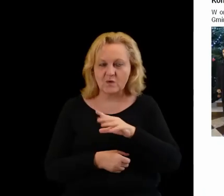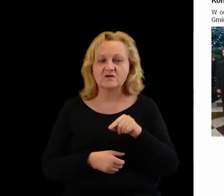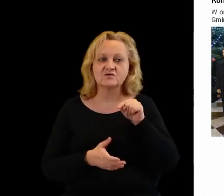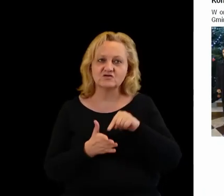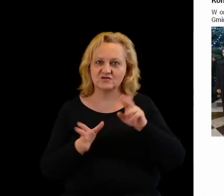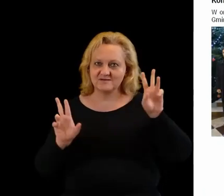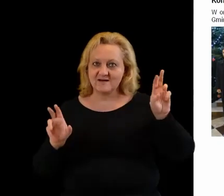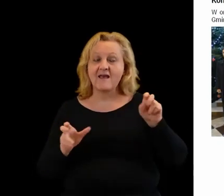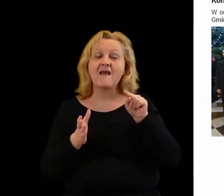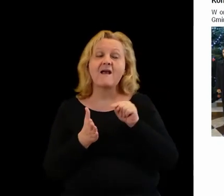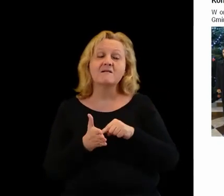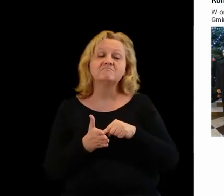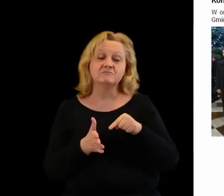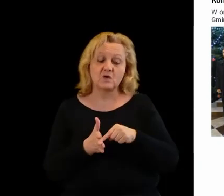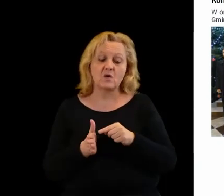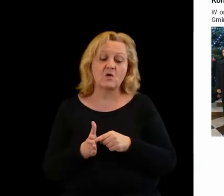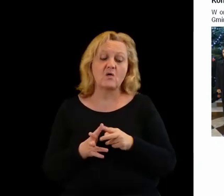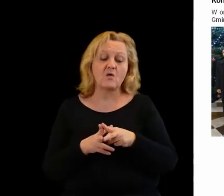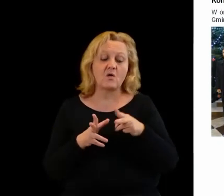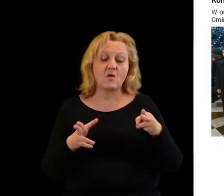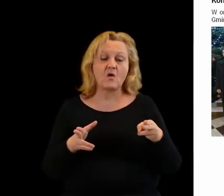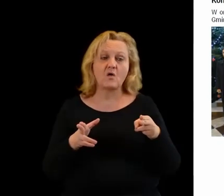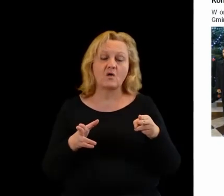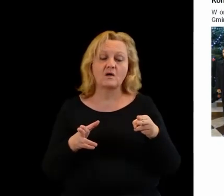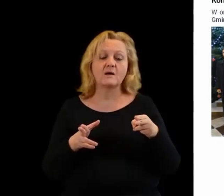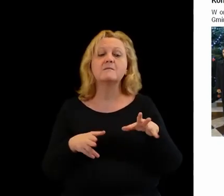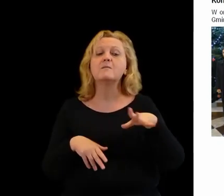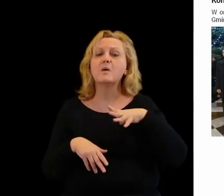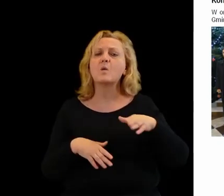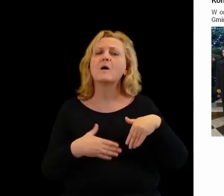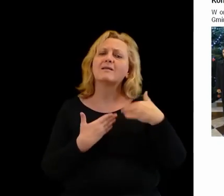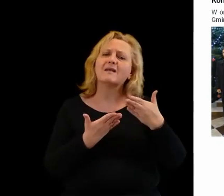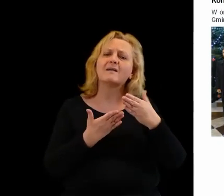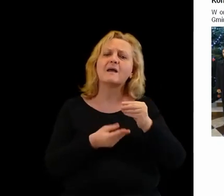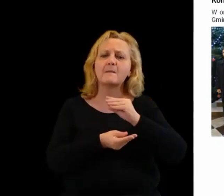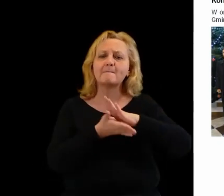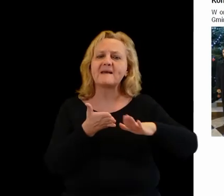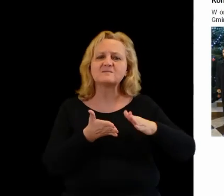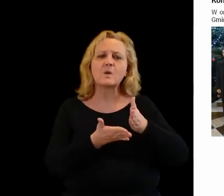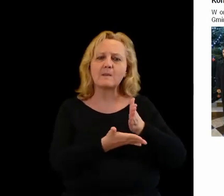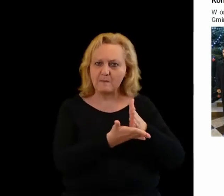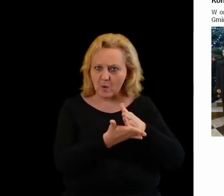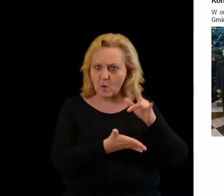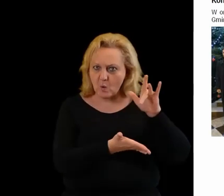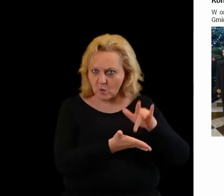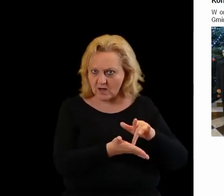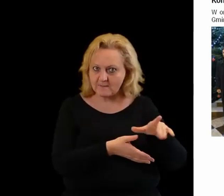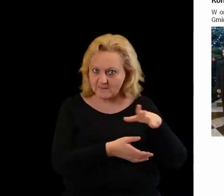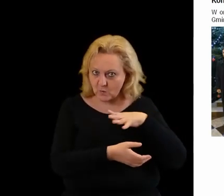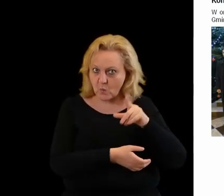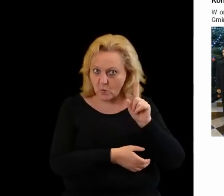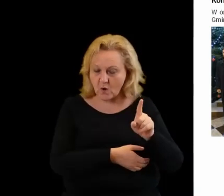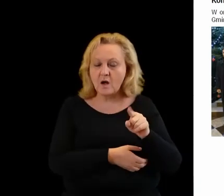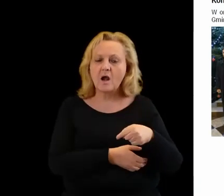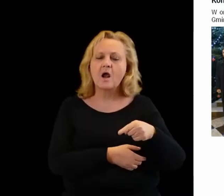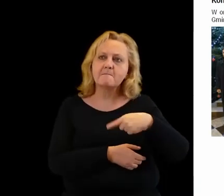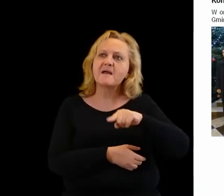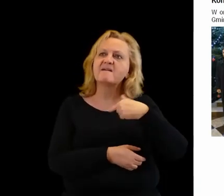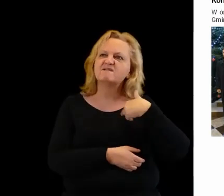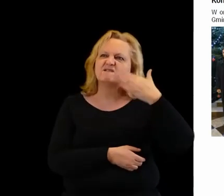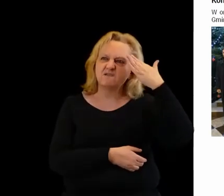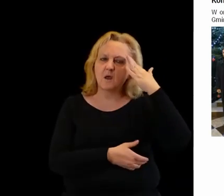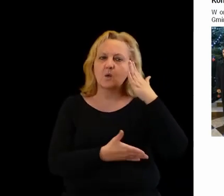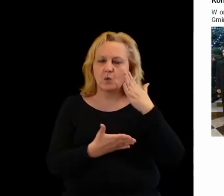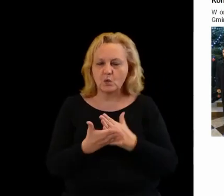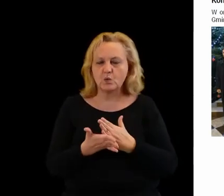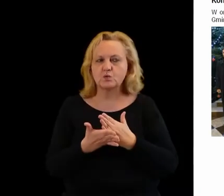po tym okresie punktu udzielania bezpłatnych porad wiedzieliśmy już, że